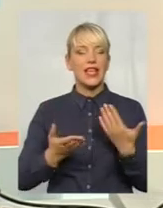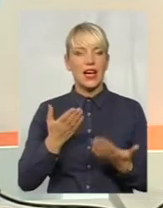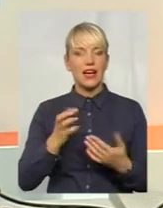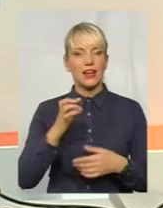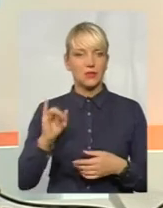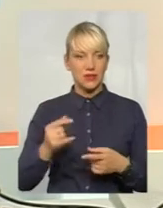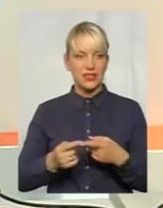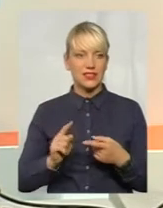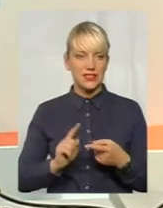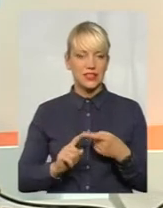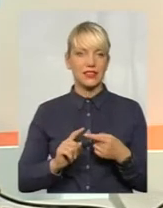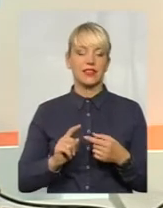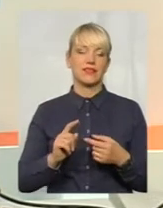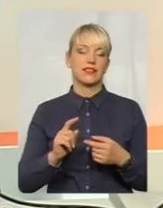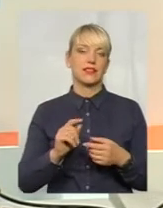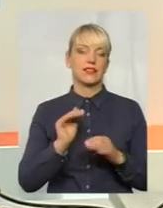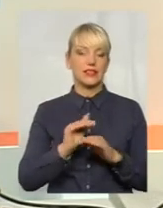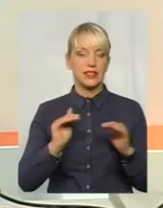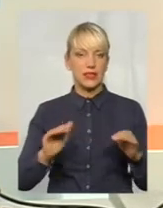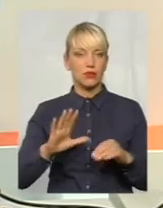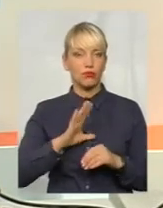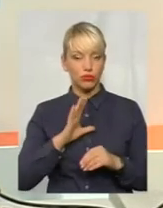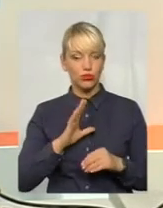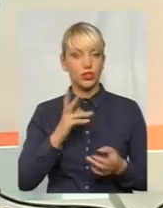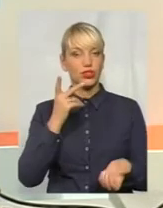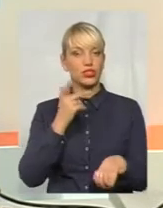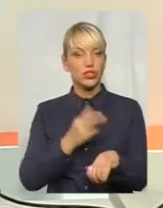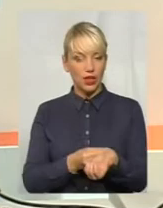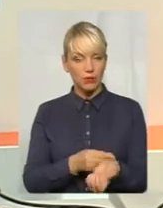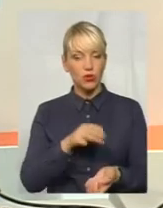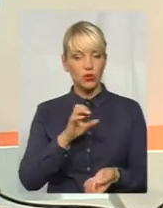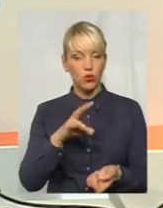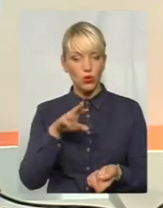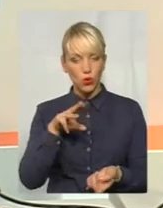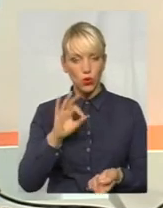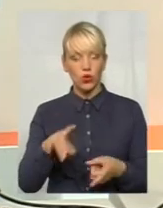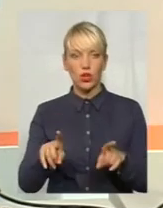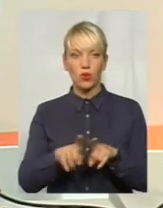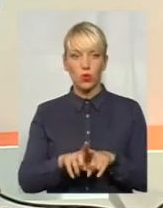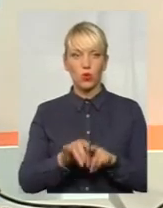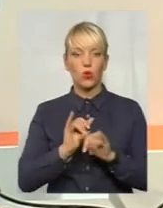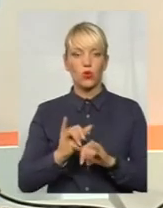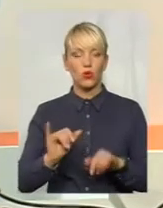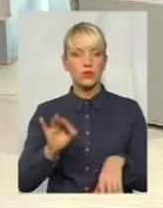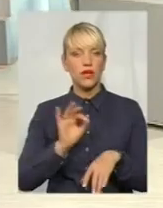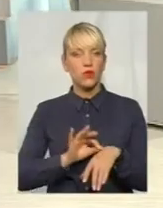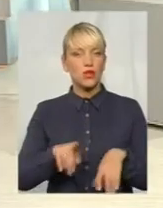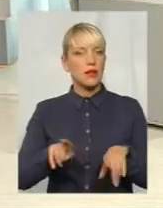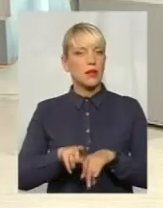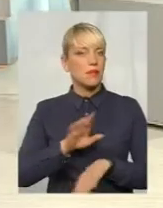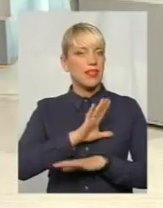Скажімо, якщо діти щеплені, то такого розвитку захворювання ми б однозначно не мали. Це не